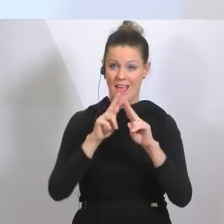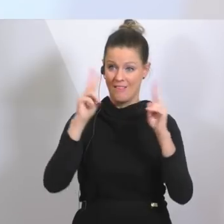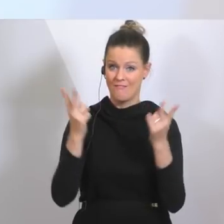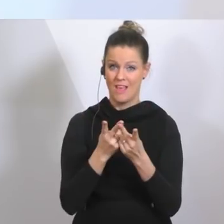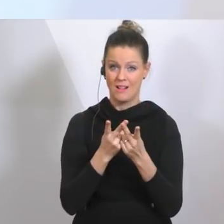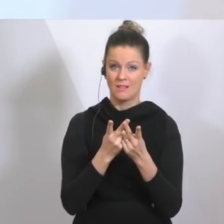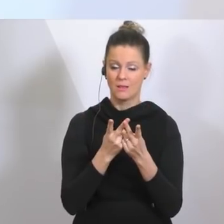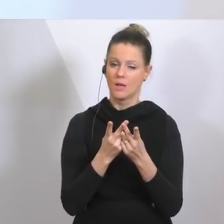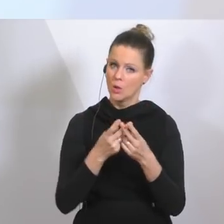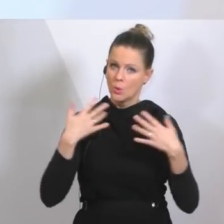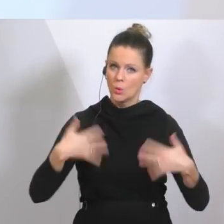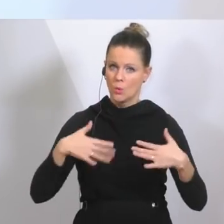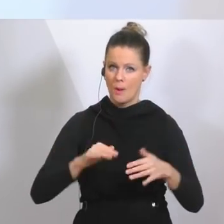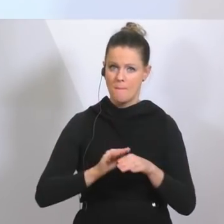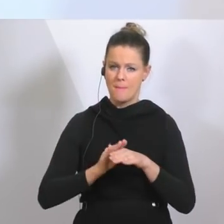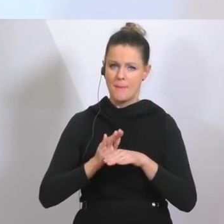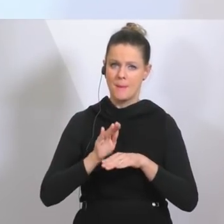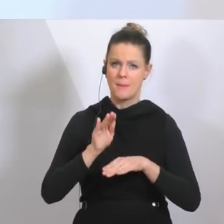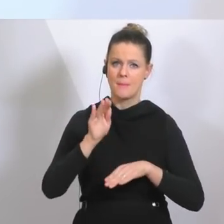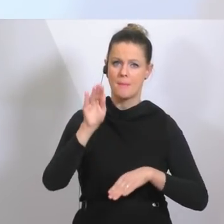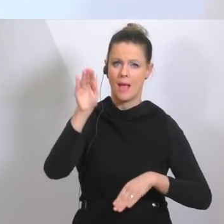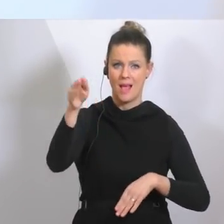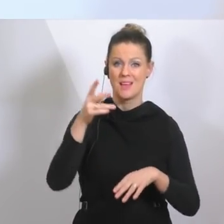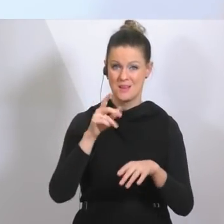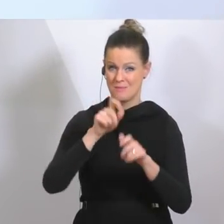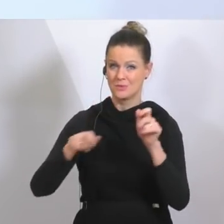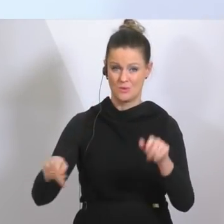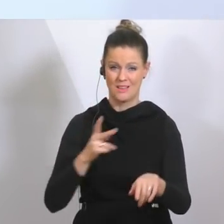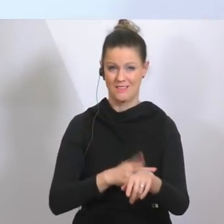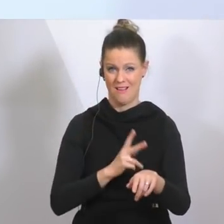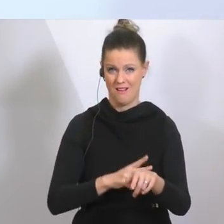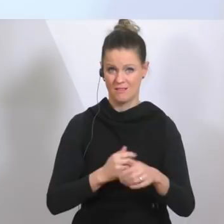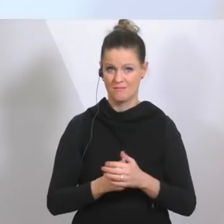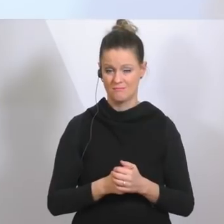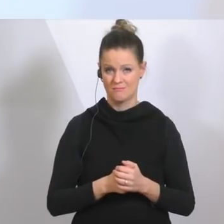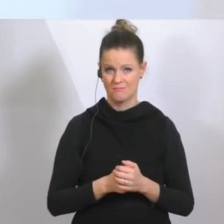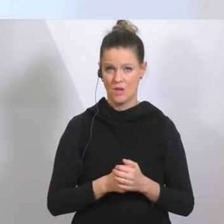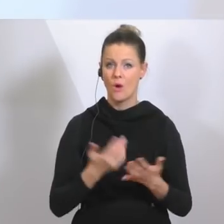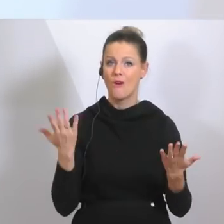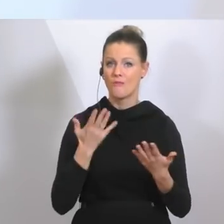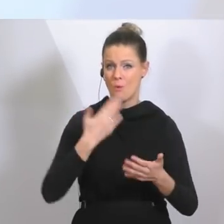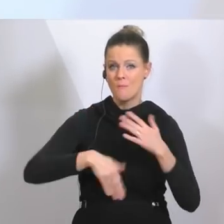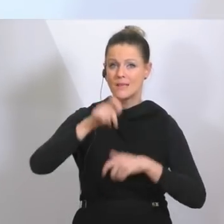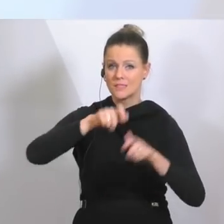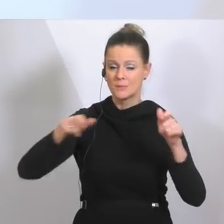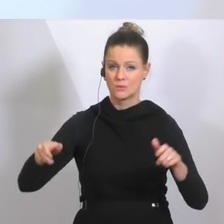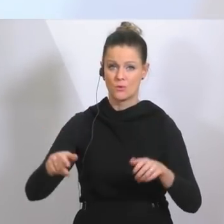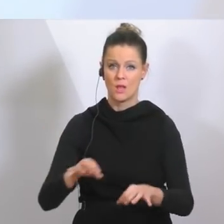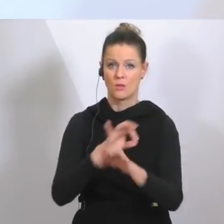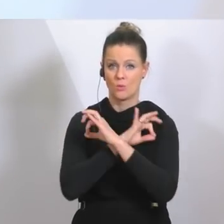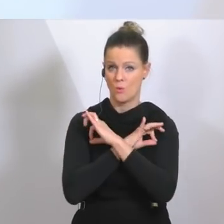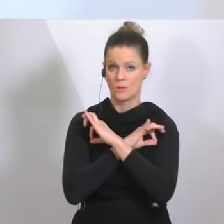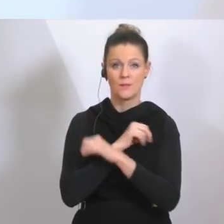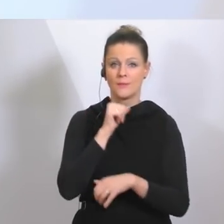und wir haben mittlerweile die traurige Situation, dass das Land mit den meisten Todesfällen nicht mehr China ist,